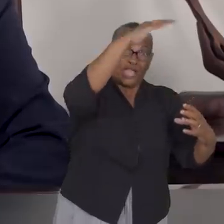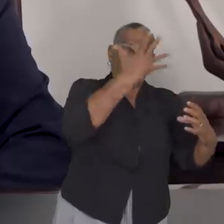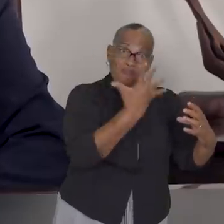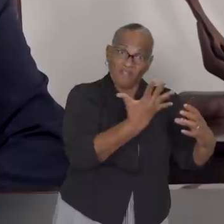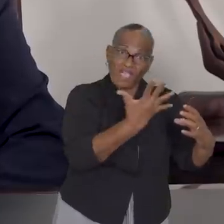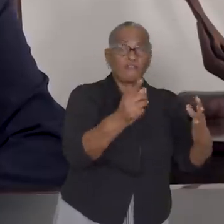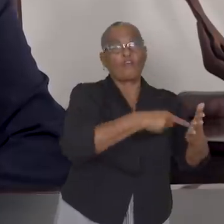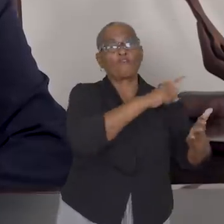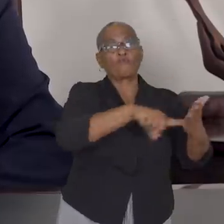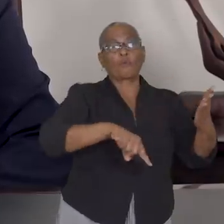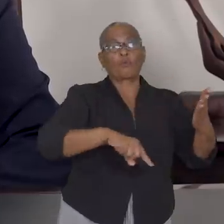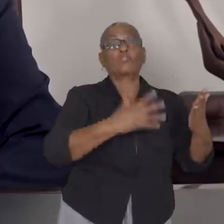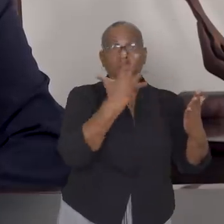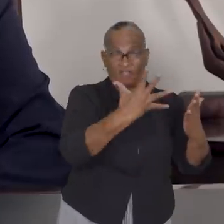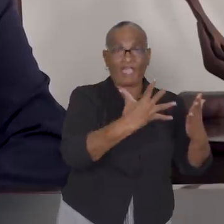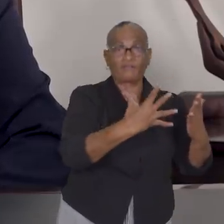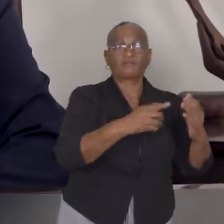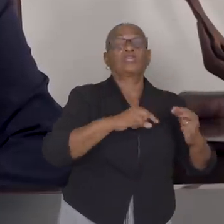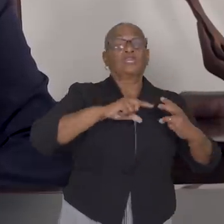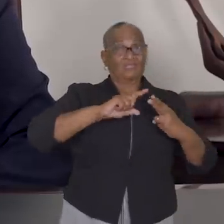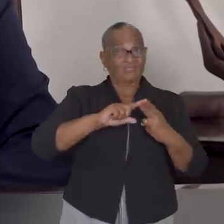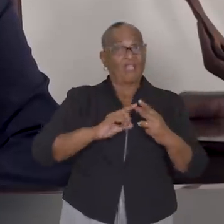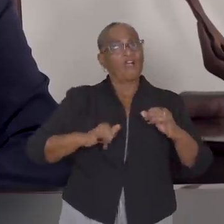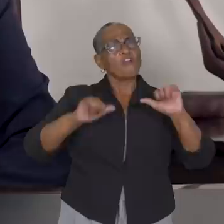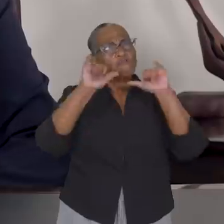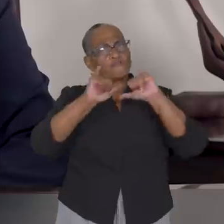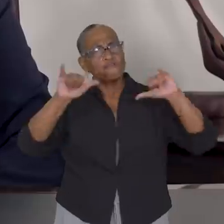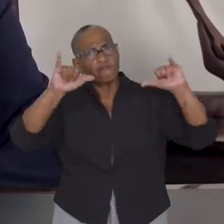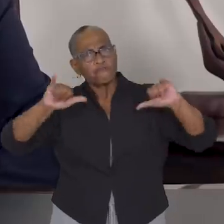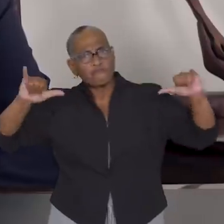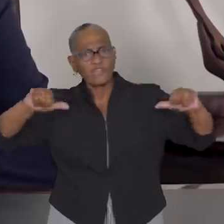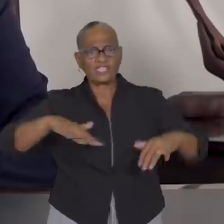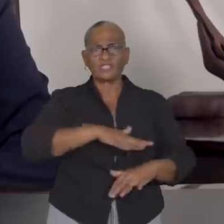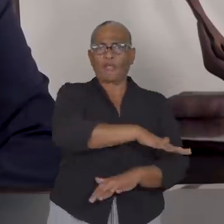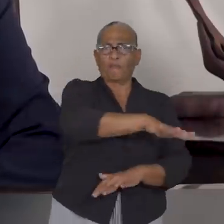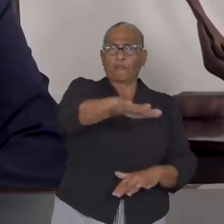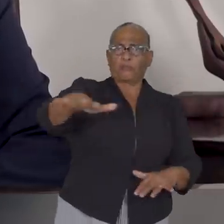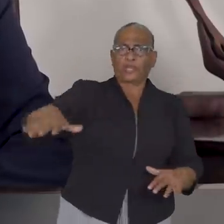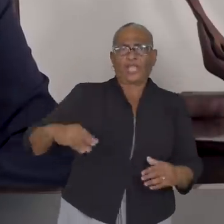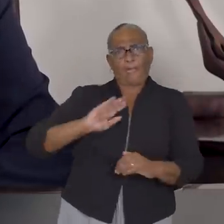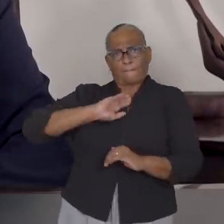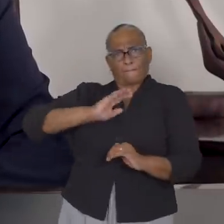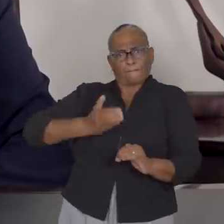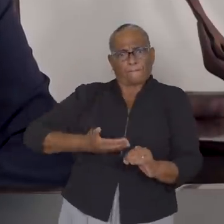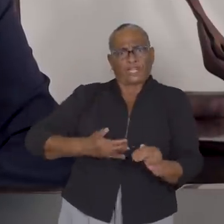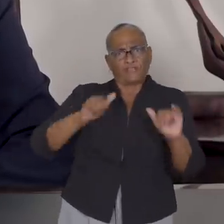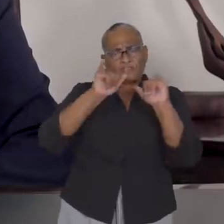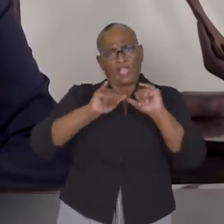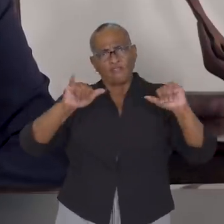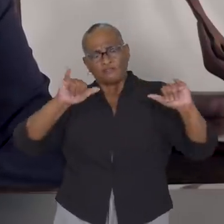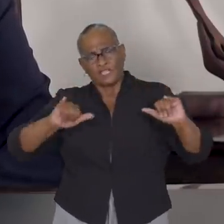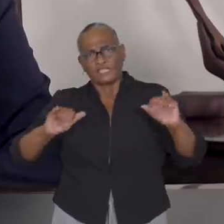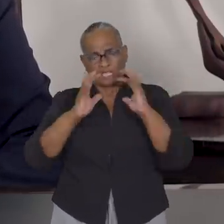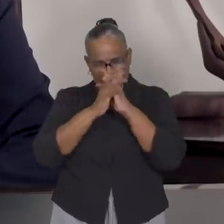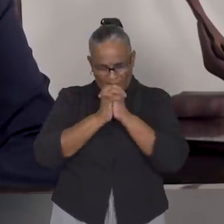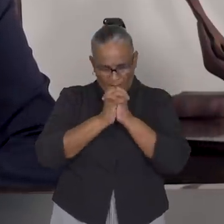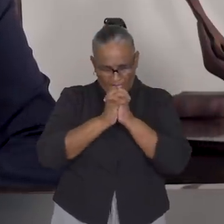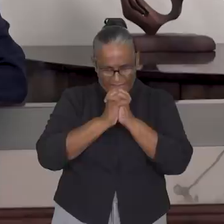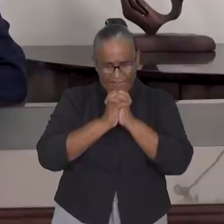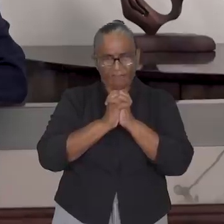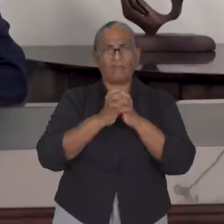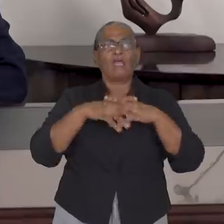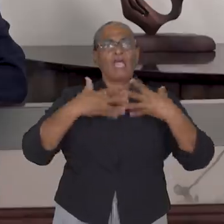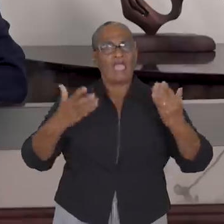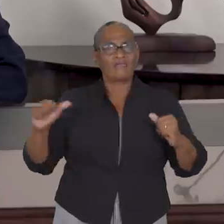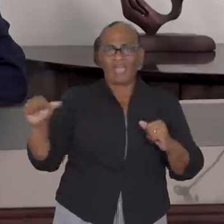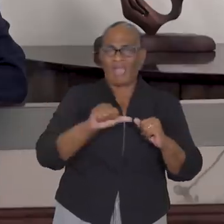verboden. Dit verbod geldt onder andere voor feesten in de publieke en private sfeer,